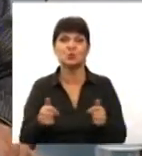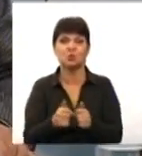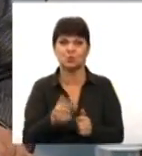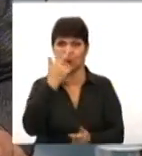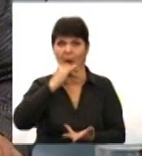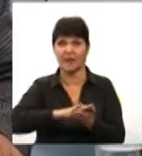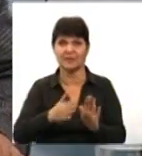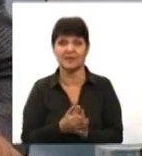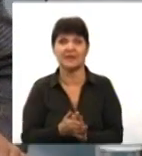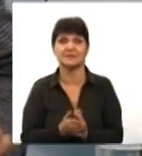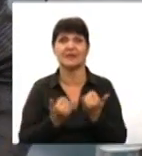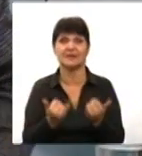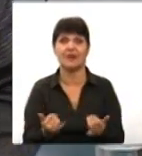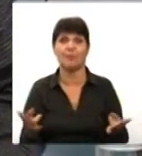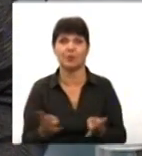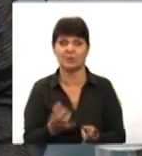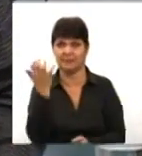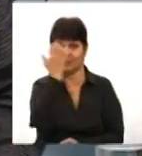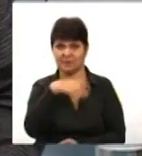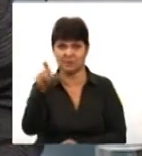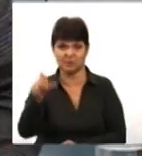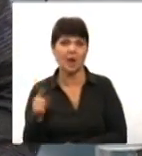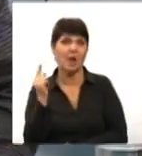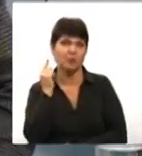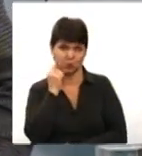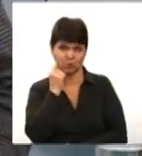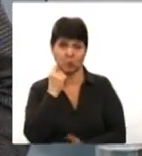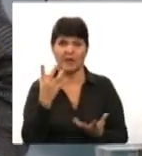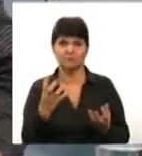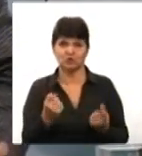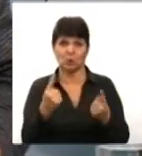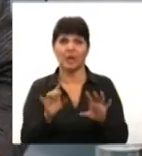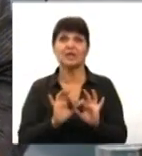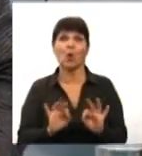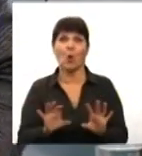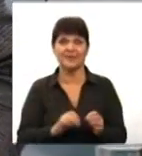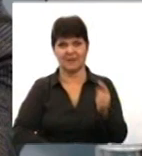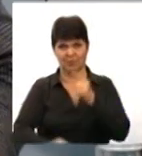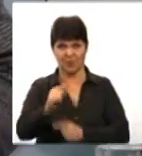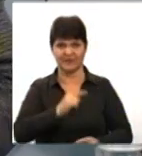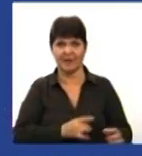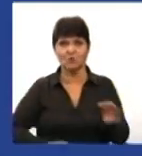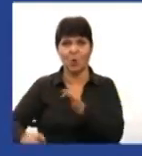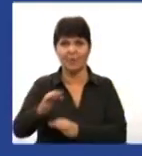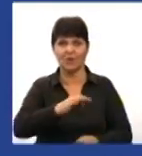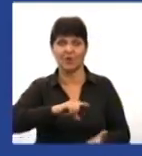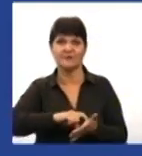потреб незрячих осіб, ми послухаємо наразі ще один коментар і повертаємося до обговорення в студії, будь ласка.